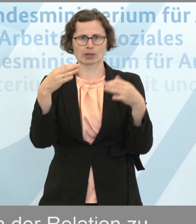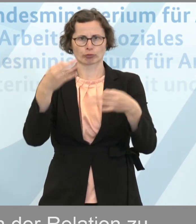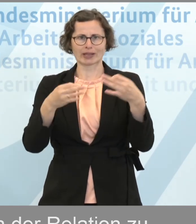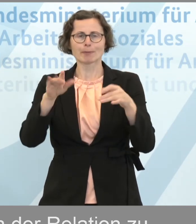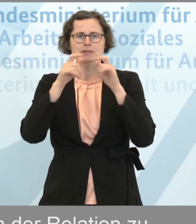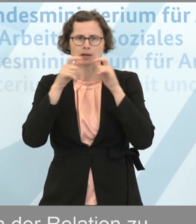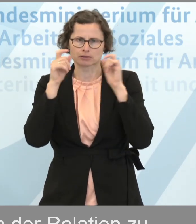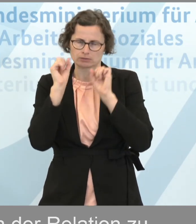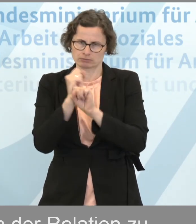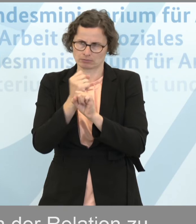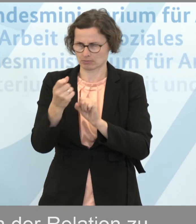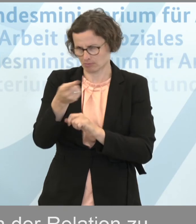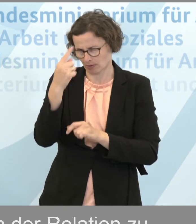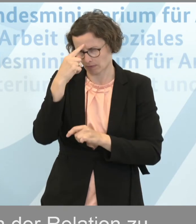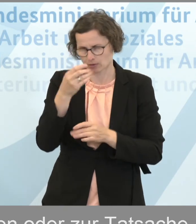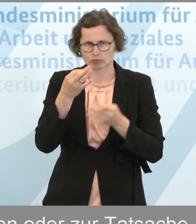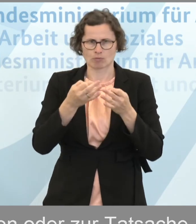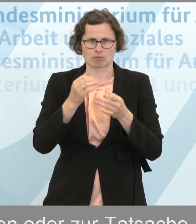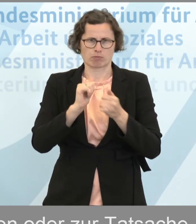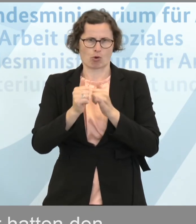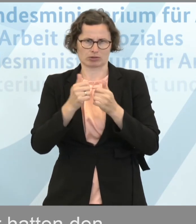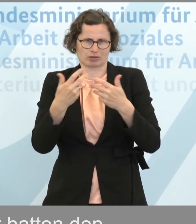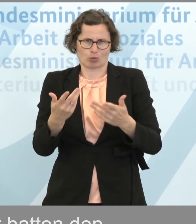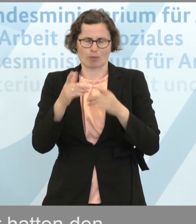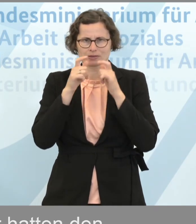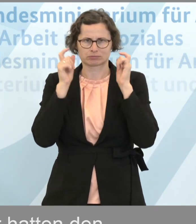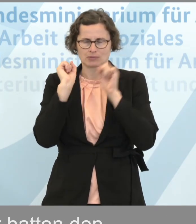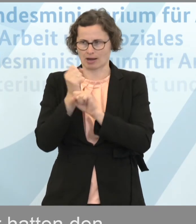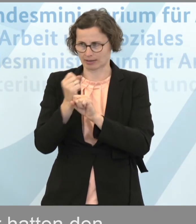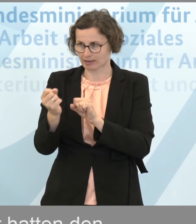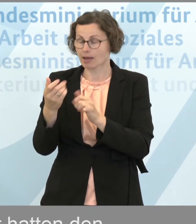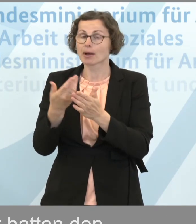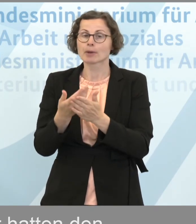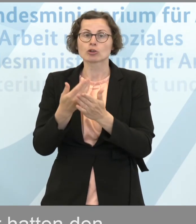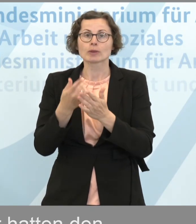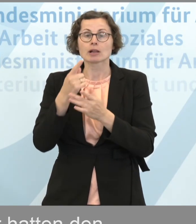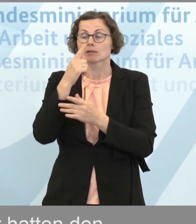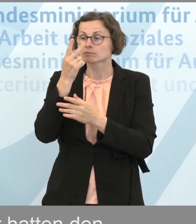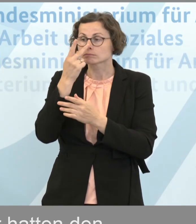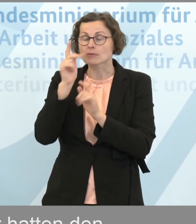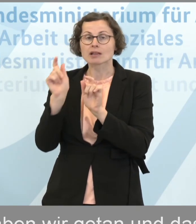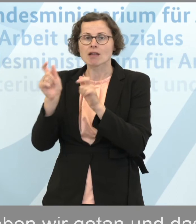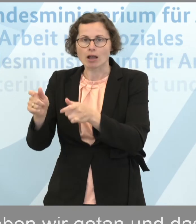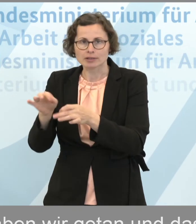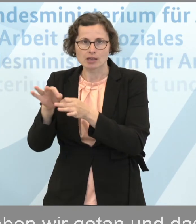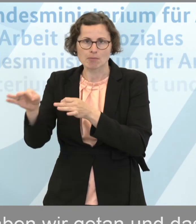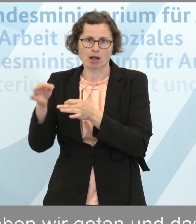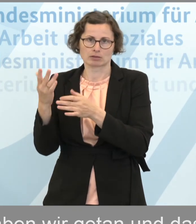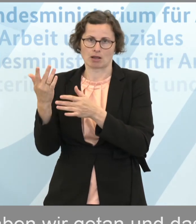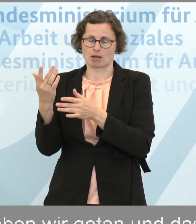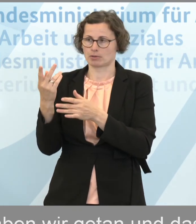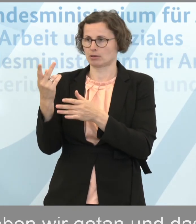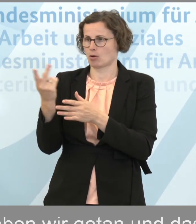sich ein bisschen auskennt, nicht darstellbar. Aber es sind in Bezug auf zum Beispiel Quarantänemaßnahmen andere Dinge ergriffen worden.